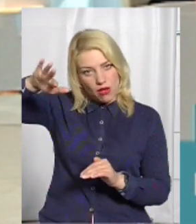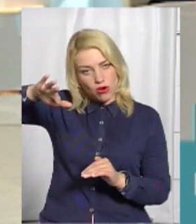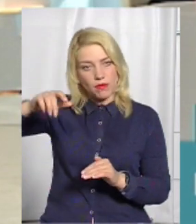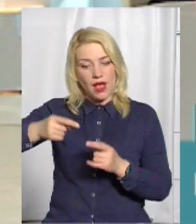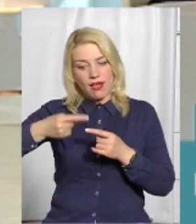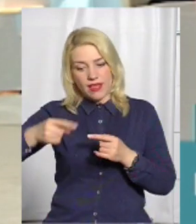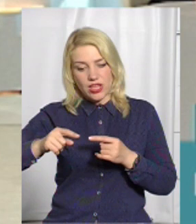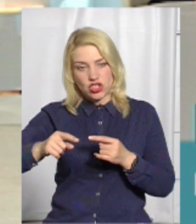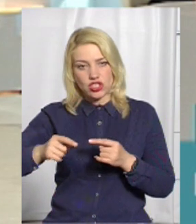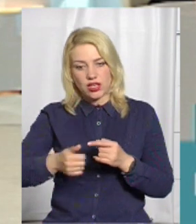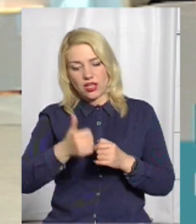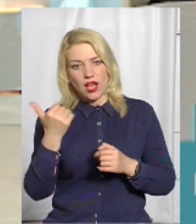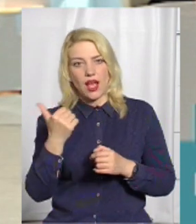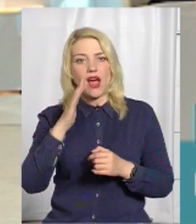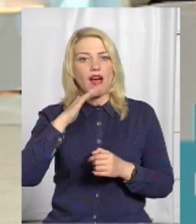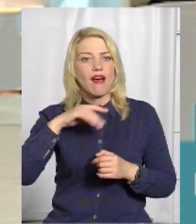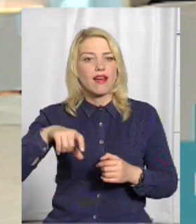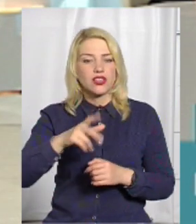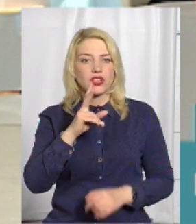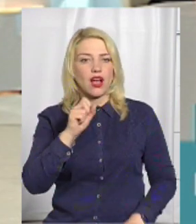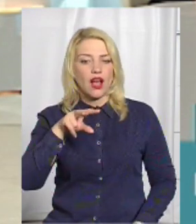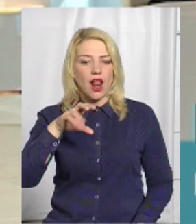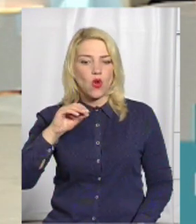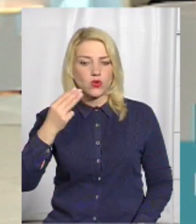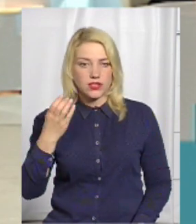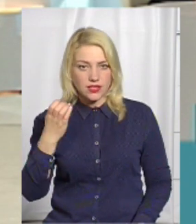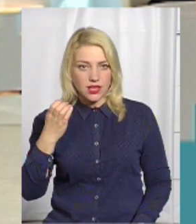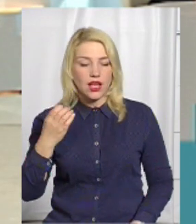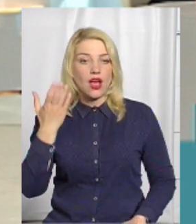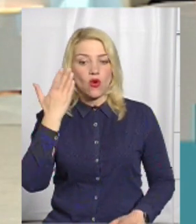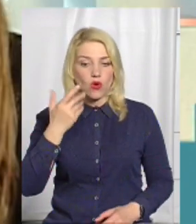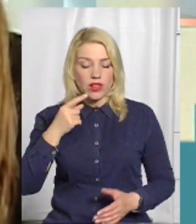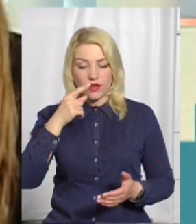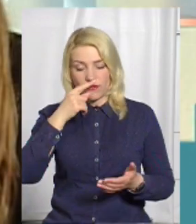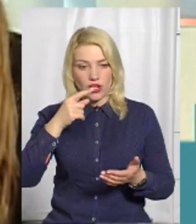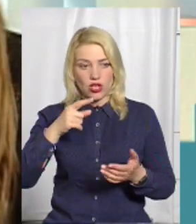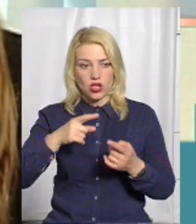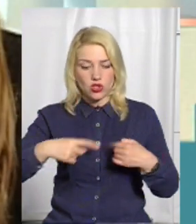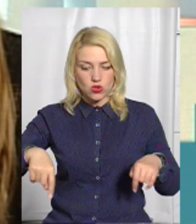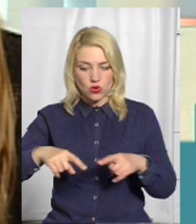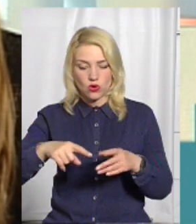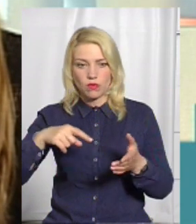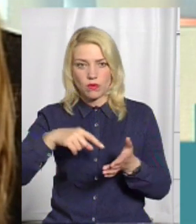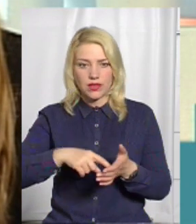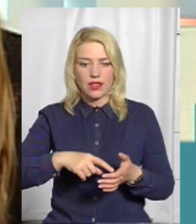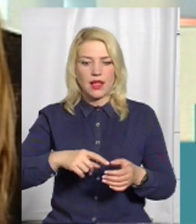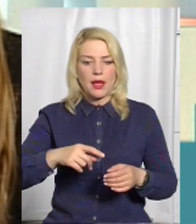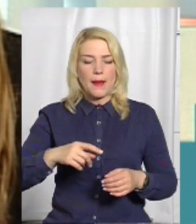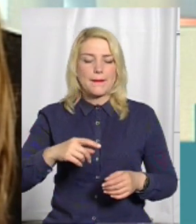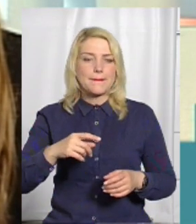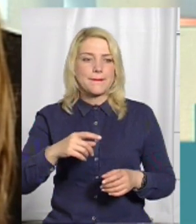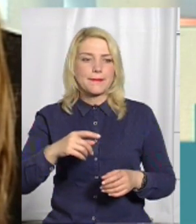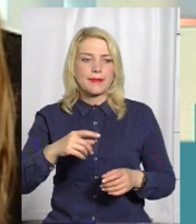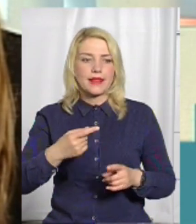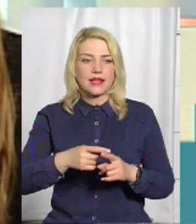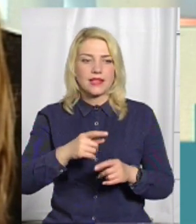з іншої сторони річки Калюз. Ось, і коли в зону затоплення попадала братська могила жертв нацизму,